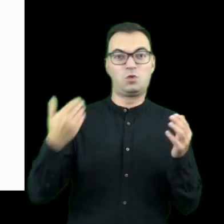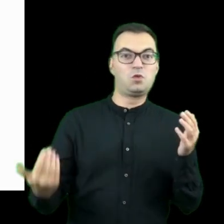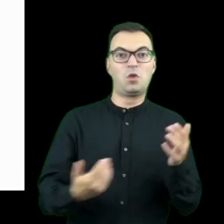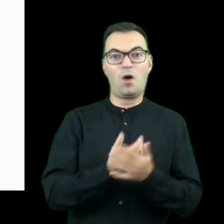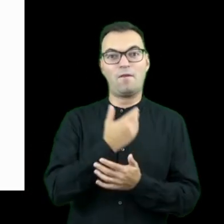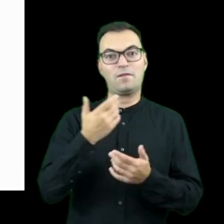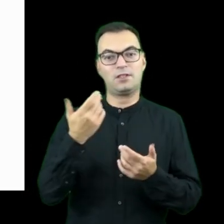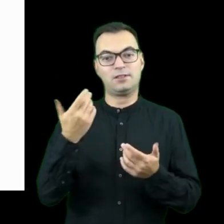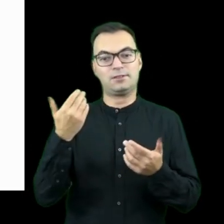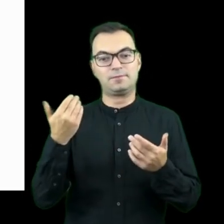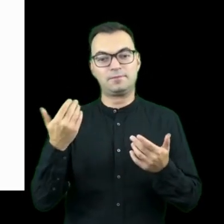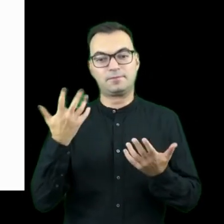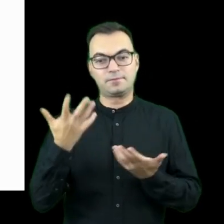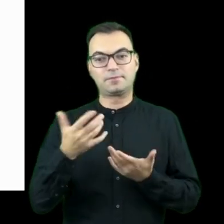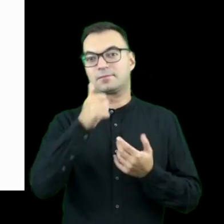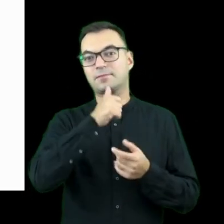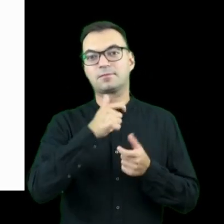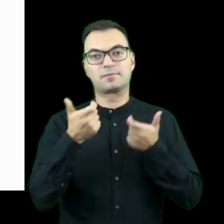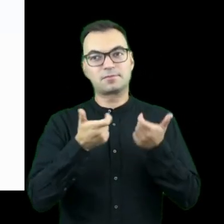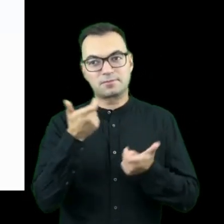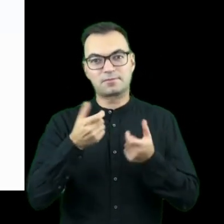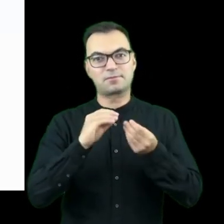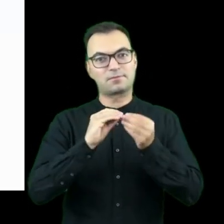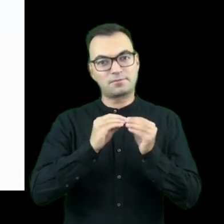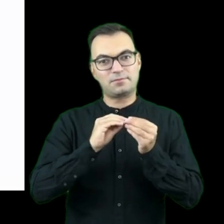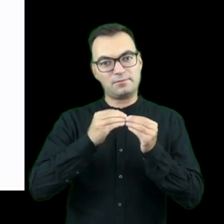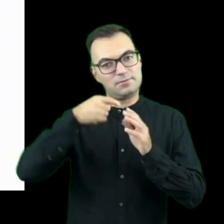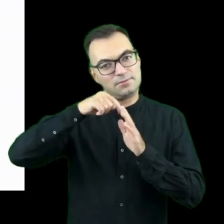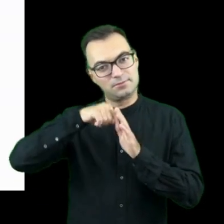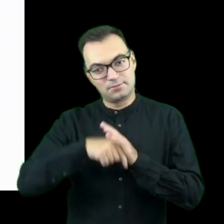opracować i zrealizować,